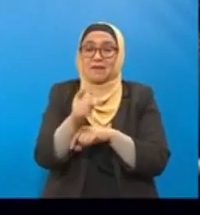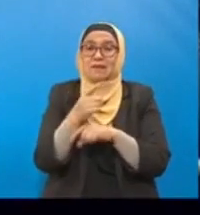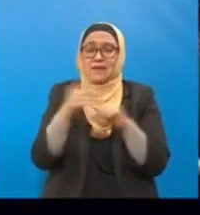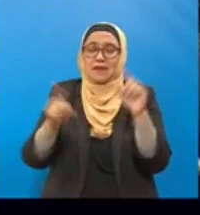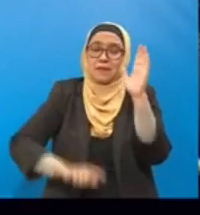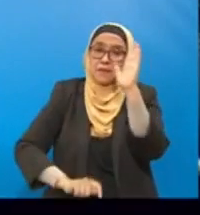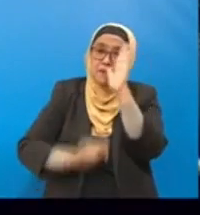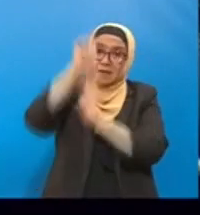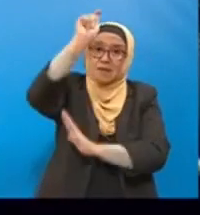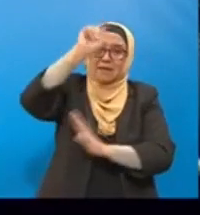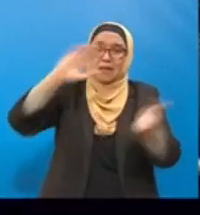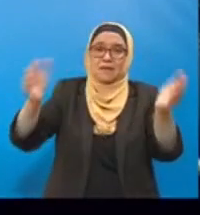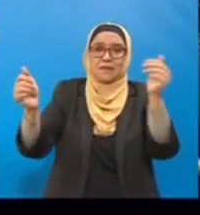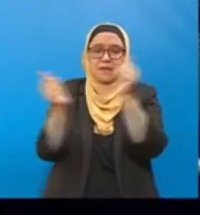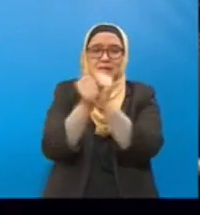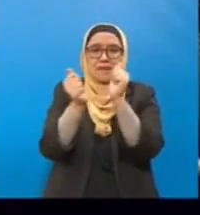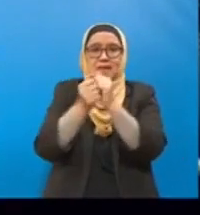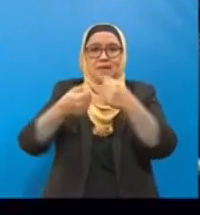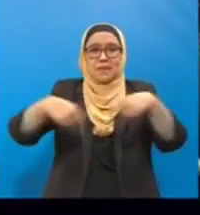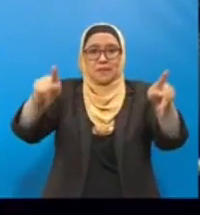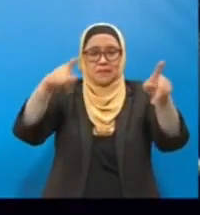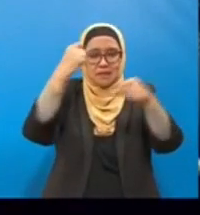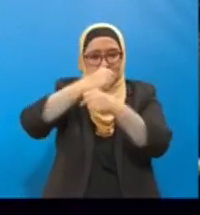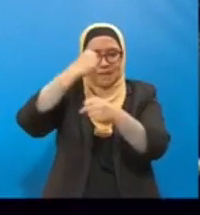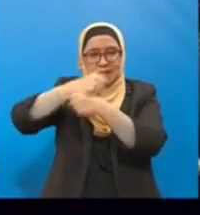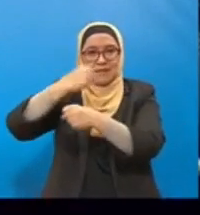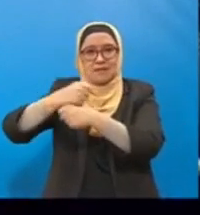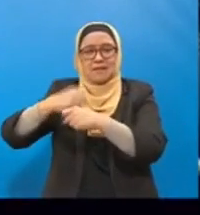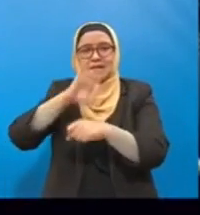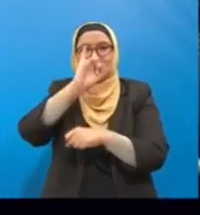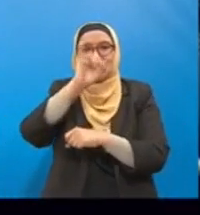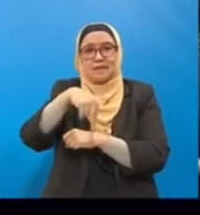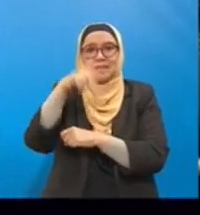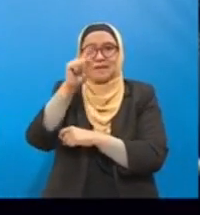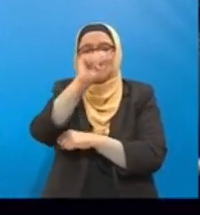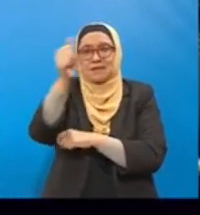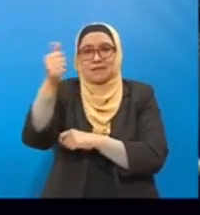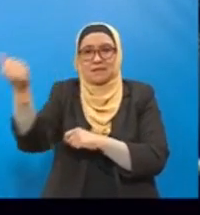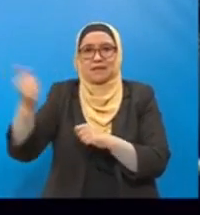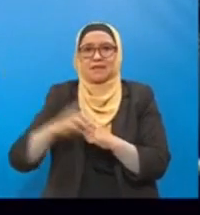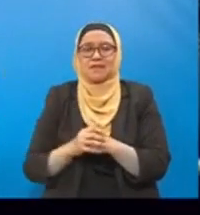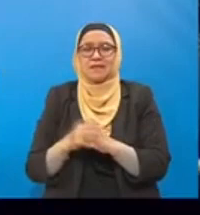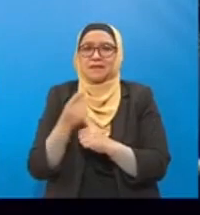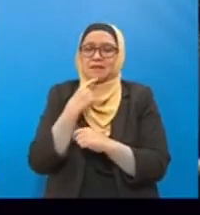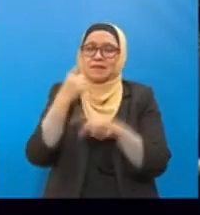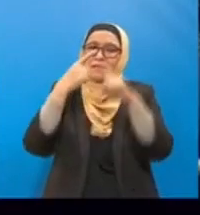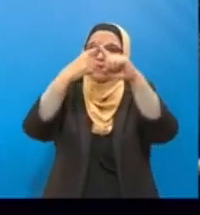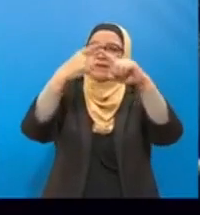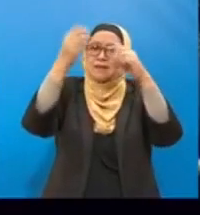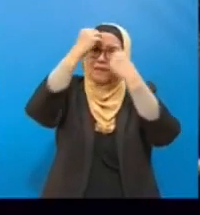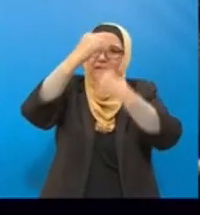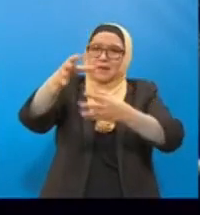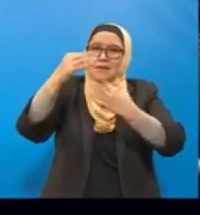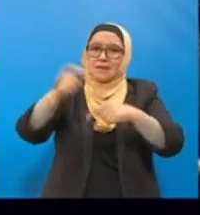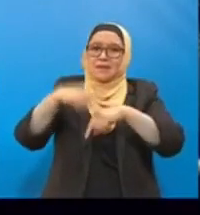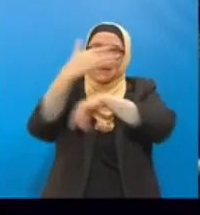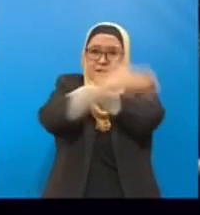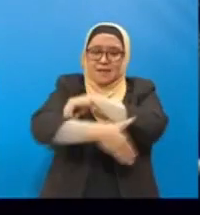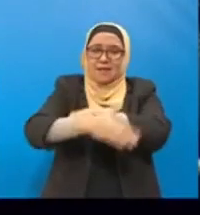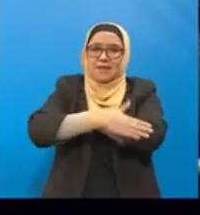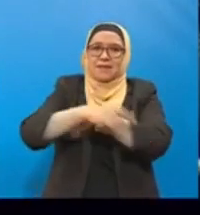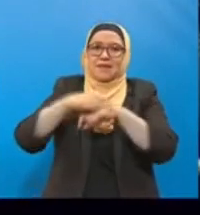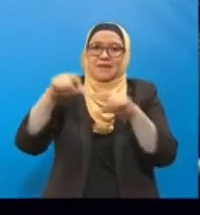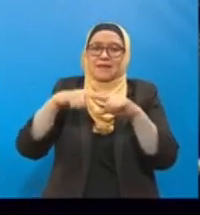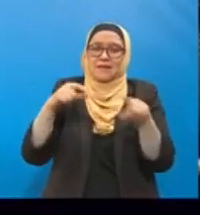projek Leburaya Pantai Timur 3 atau LPT 3. LPT 3 ini sedang dalam peringkat kajian awalan